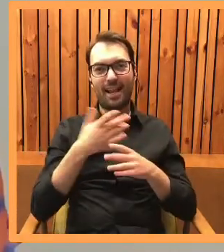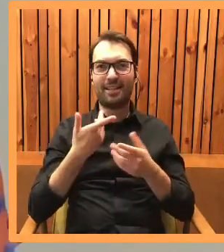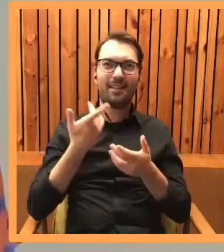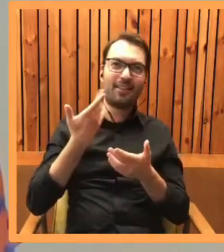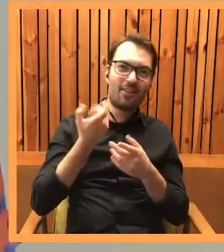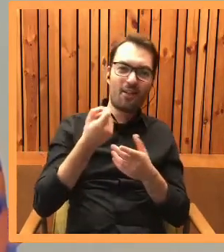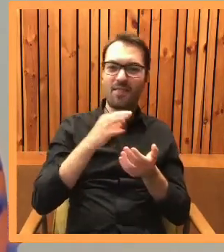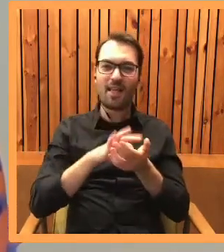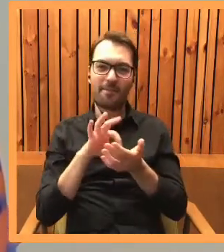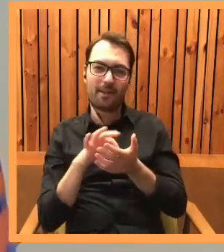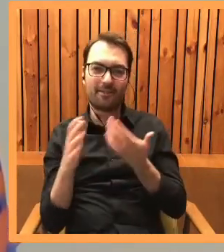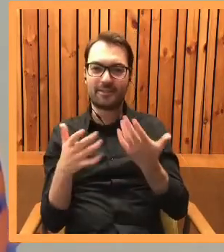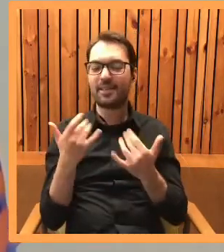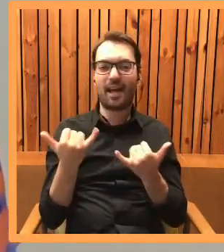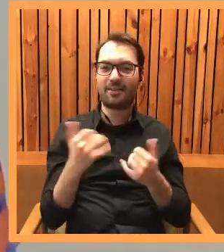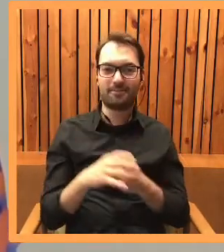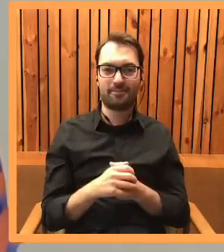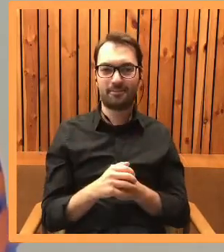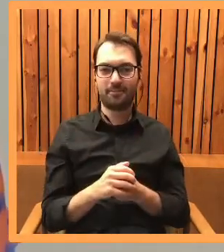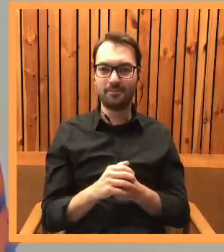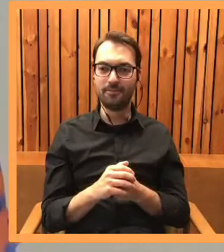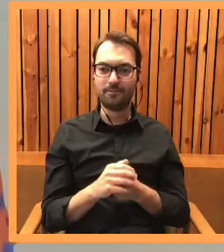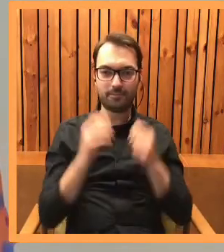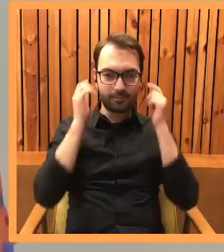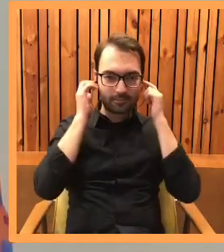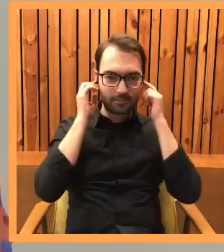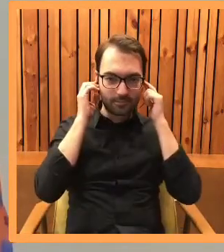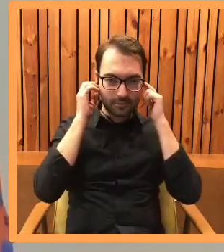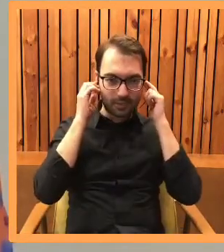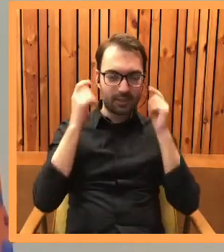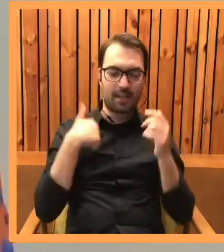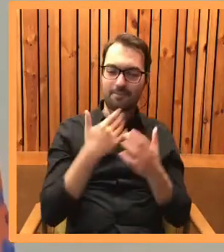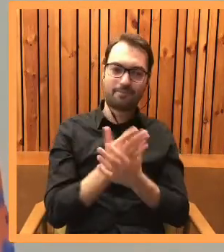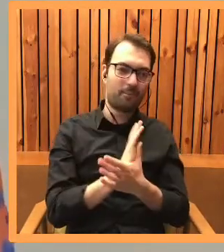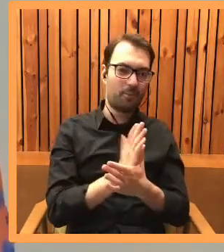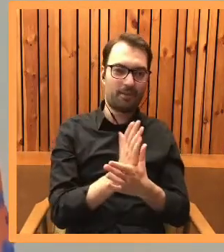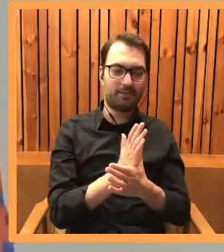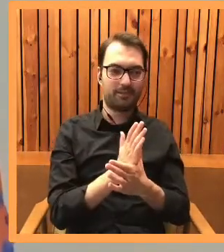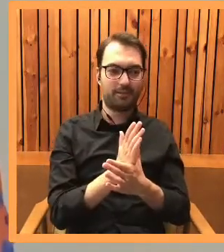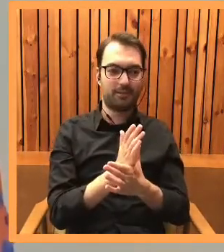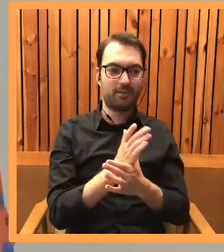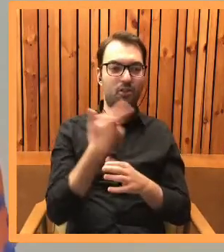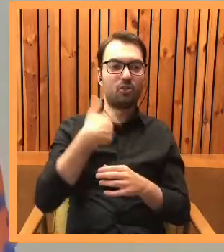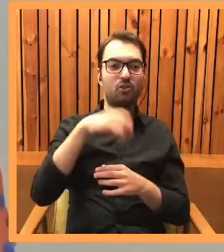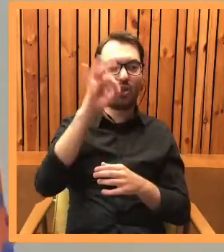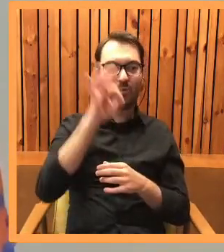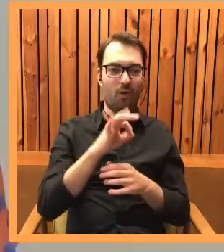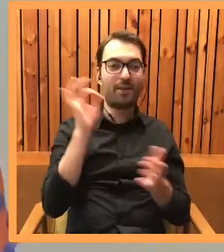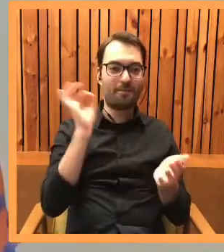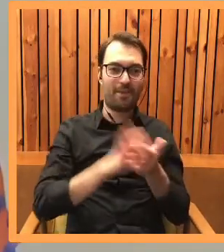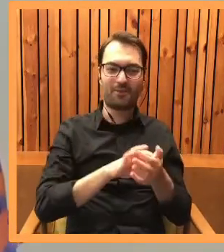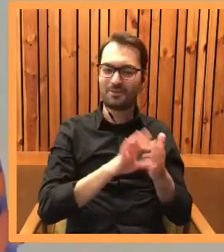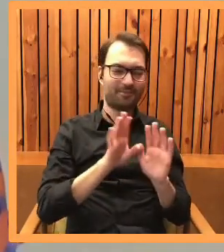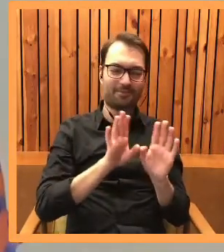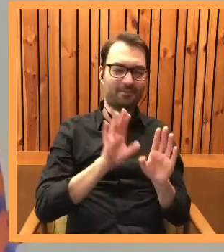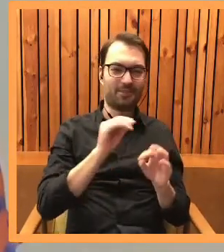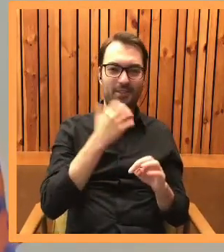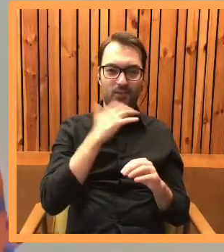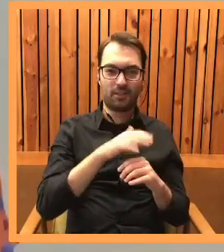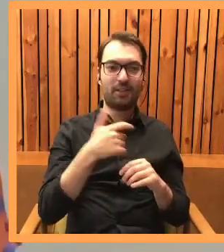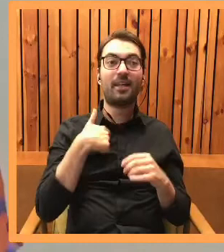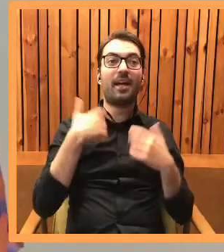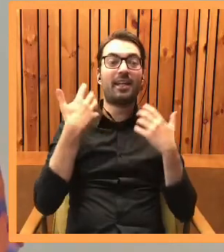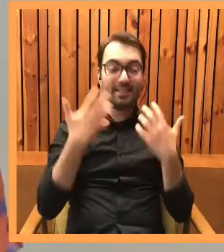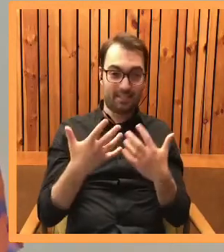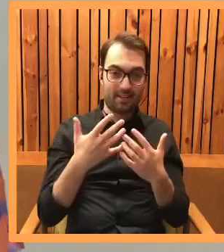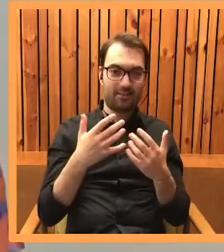po kilkunastu książkach? Myślę, że jestem pomiędzy. Do całkowitej pewności jeszcze mi trochę brakuje i naprawdę ja bym